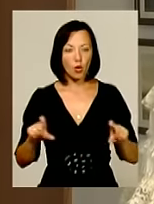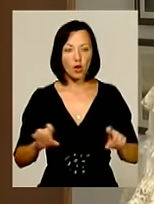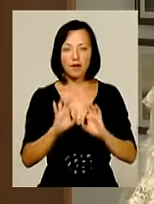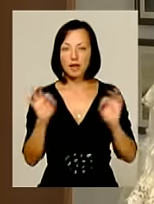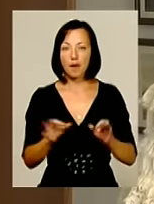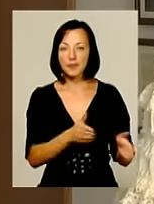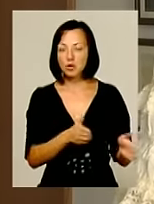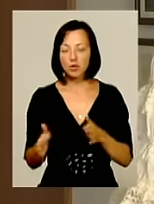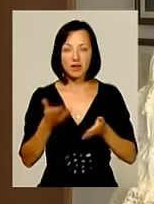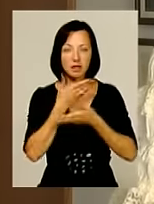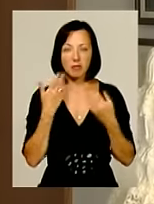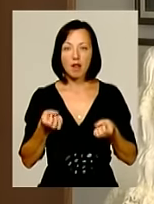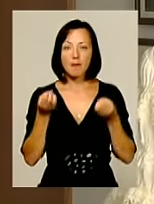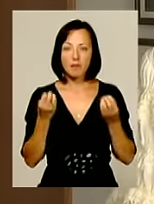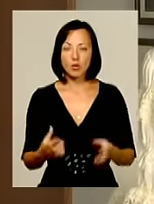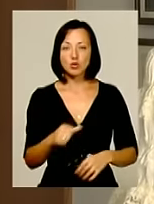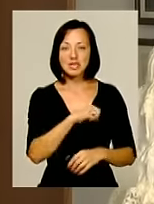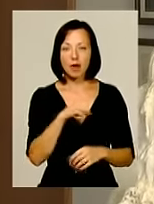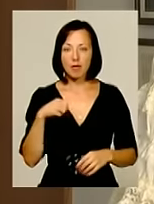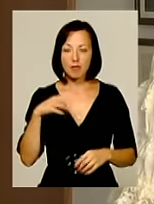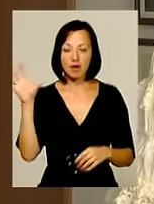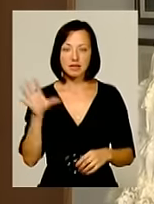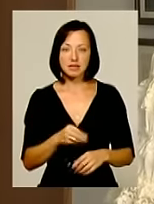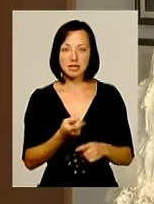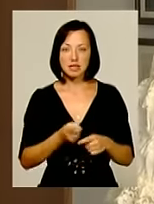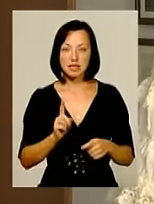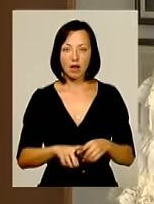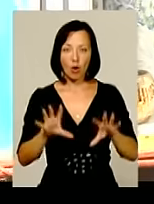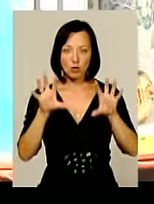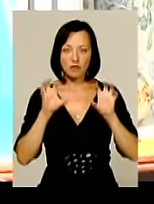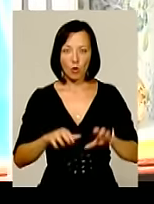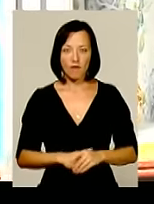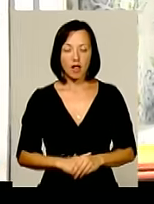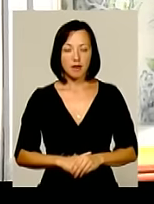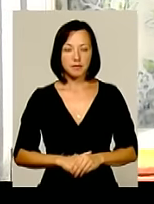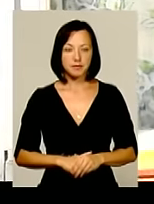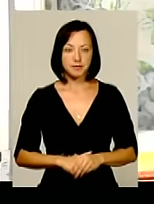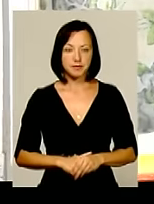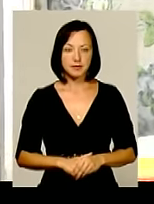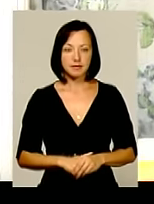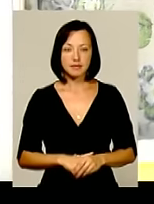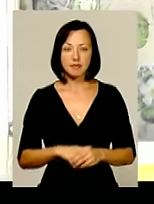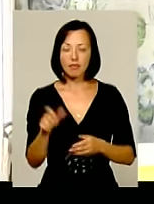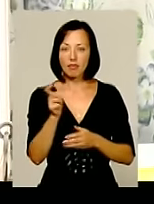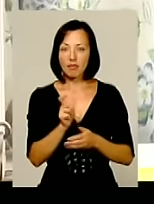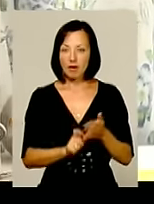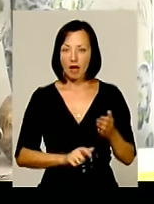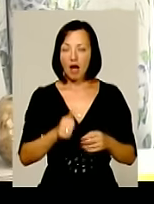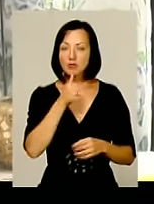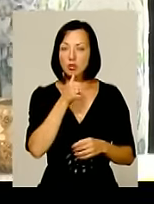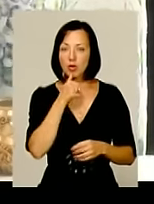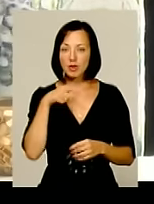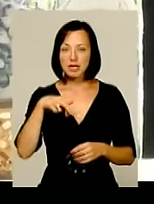ніякої підготовки вона не мала, вона просто самотужки це все освоювала. А спробуй ти йти по сонячному